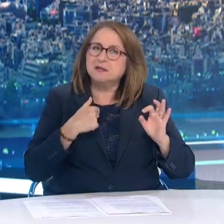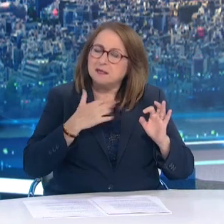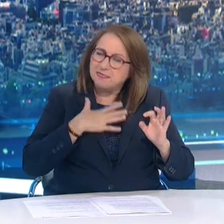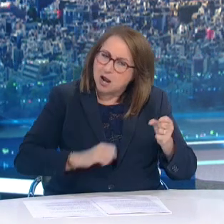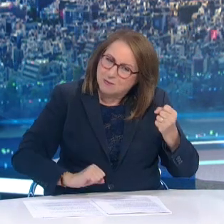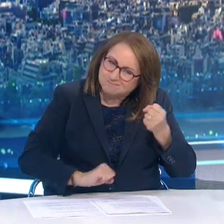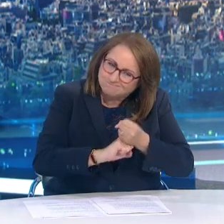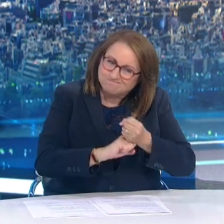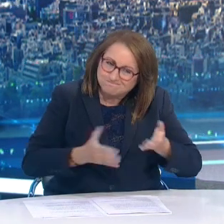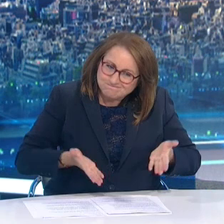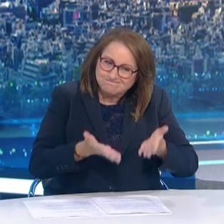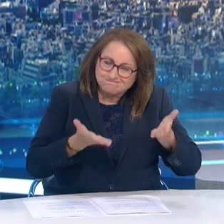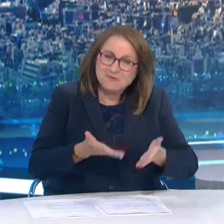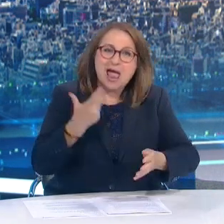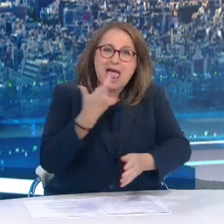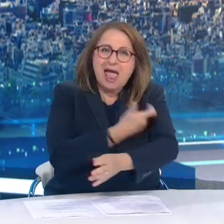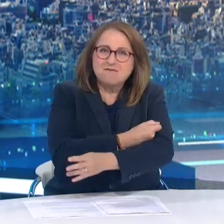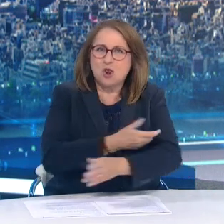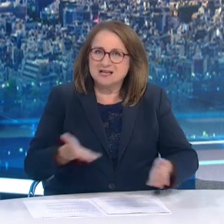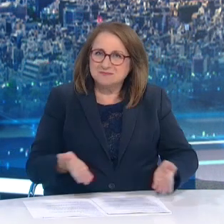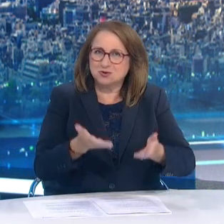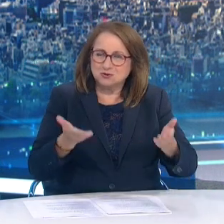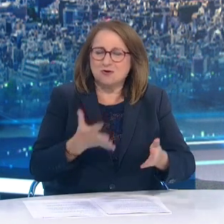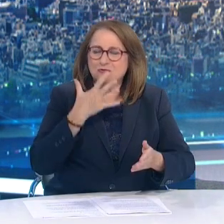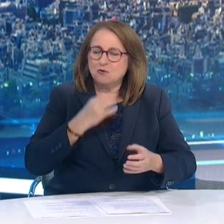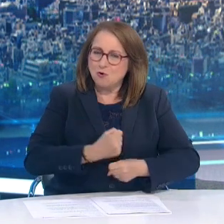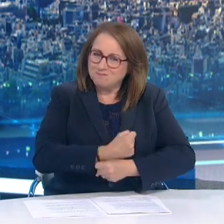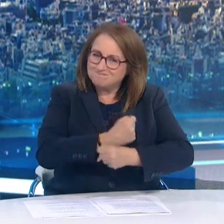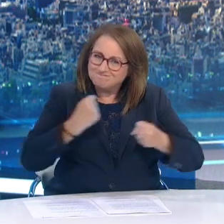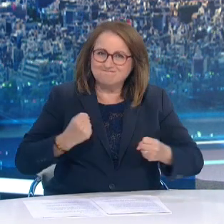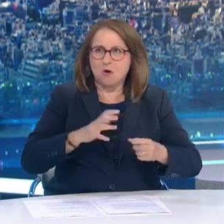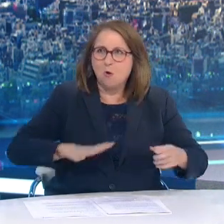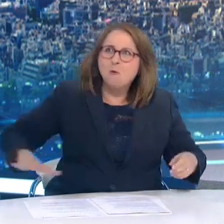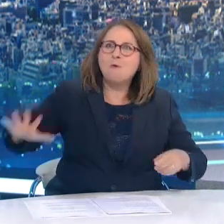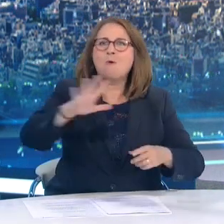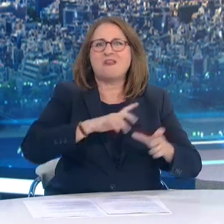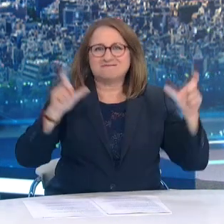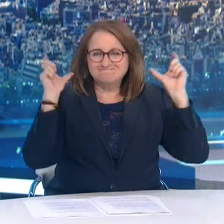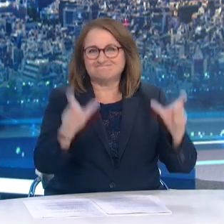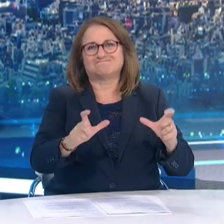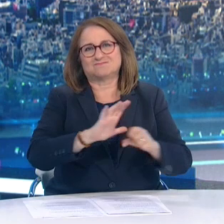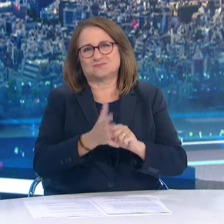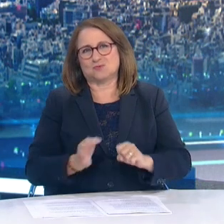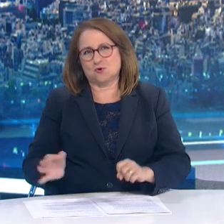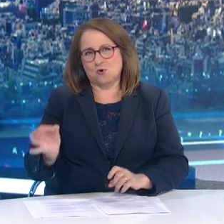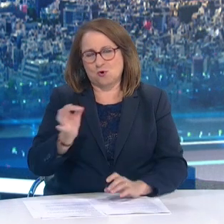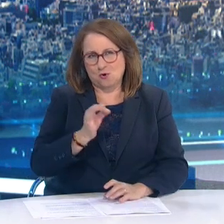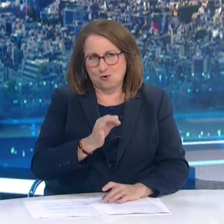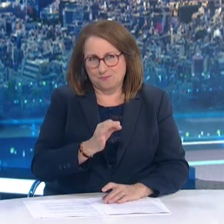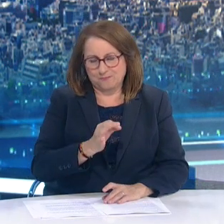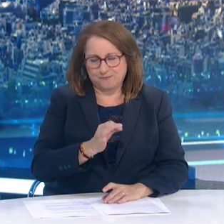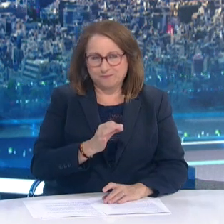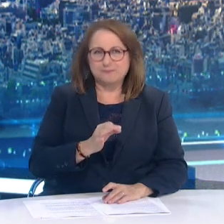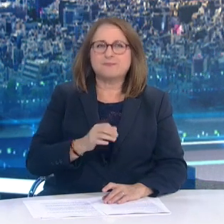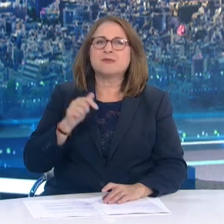εμβολιασμού ώστε να πετύχουμε το συντομότερο δυνατόν το τείχος ανοσίας Για τη διαμορφώσή τους η κυβέρνηση συνεργάστηκε με την Επιτροπή Βιοηθικής